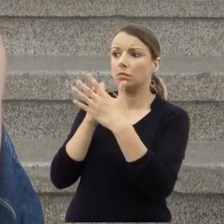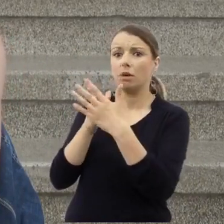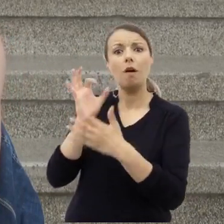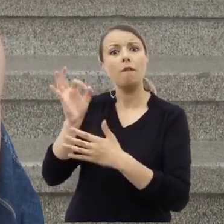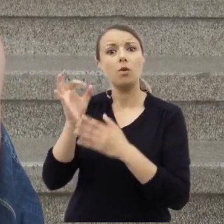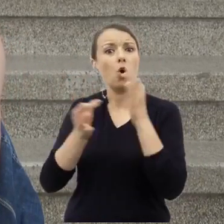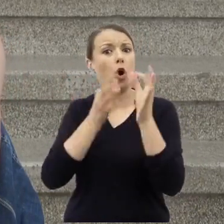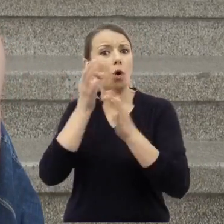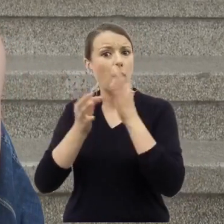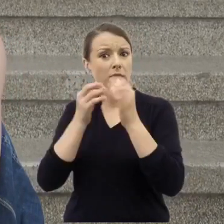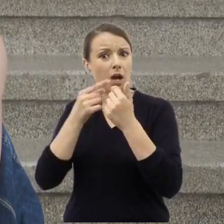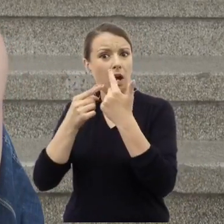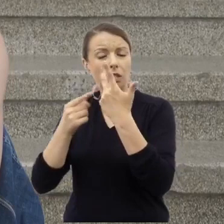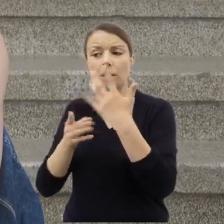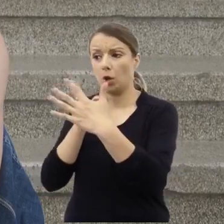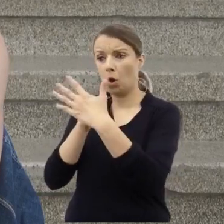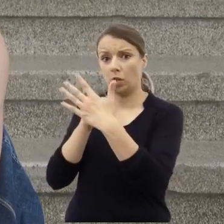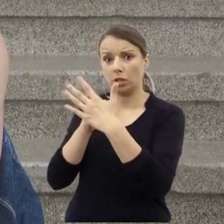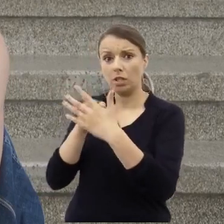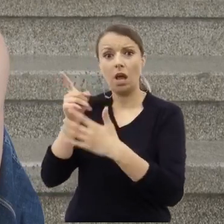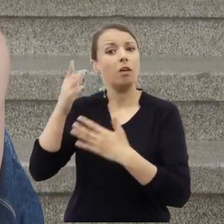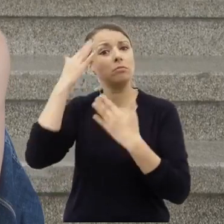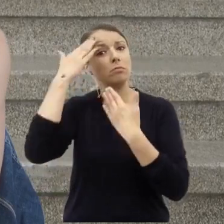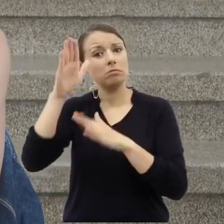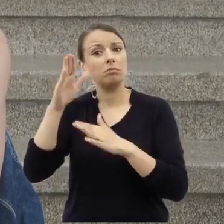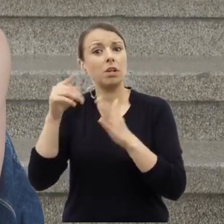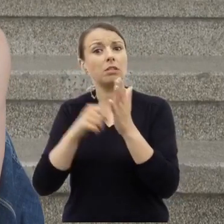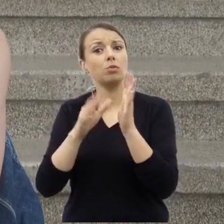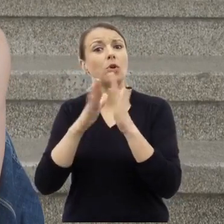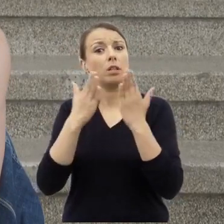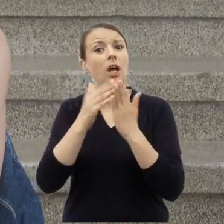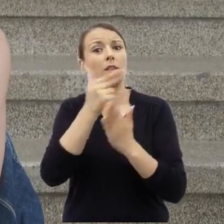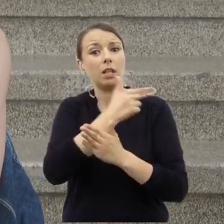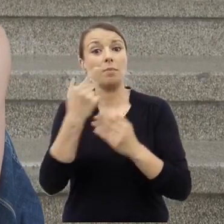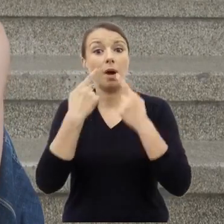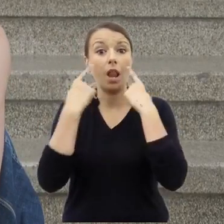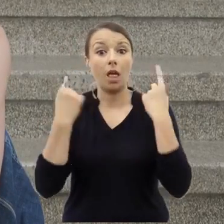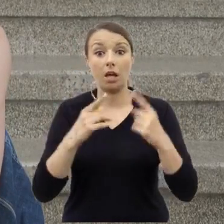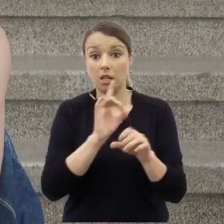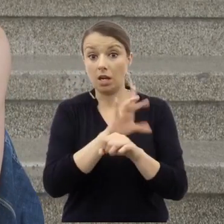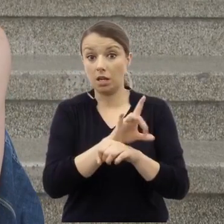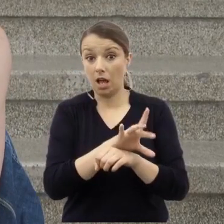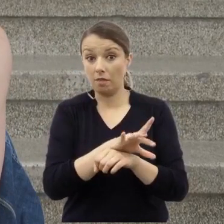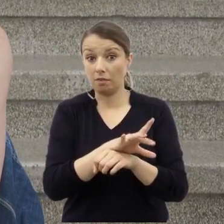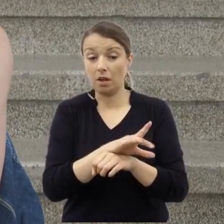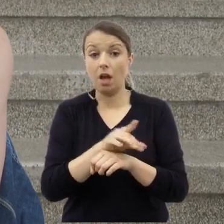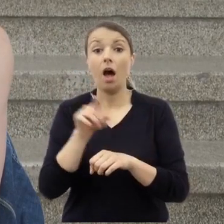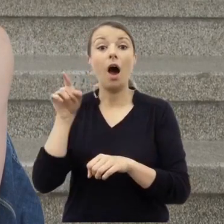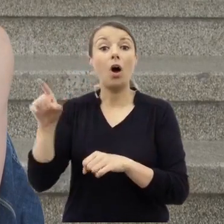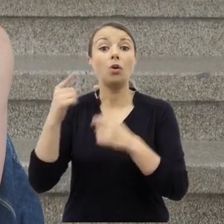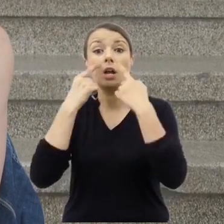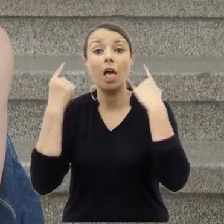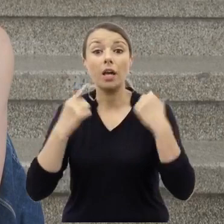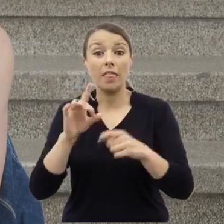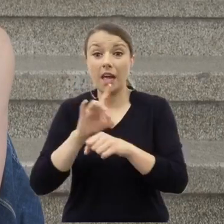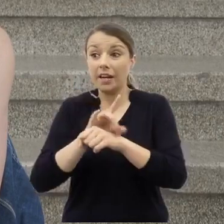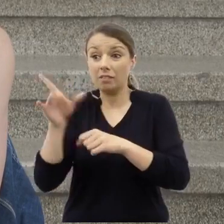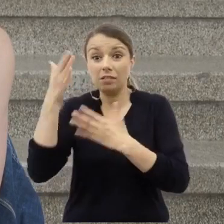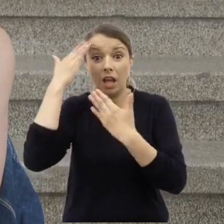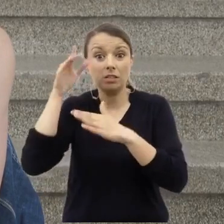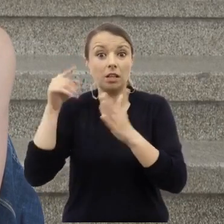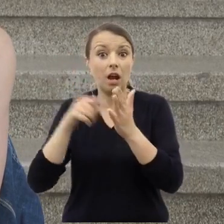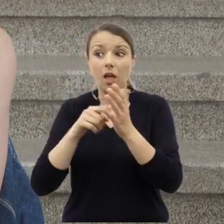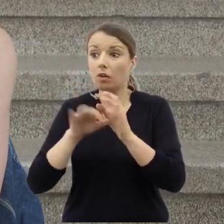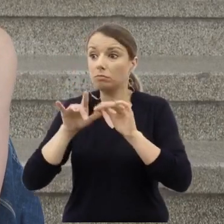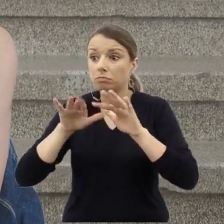nie zna literatury dotyczącej legend o krwi i po prostu szerzył tę legendę. Komisja